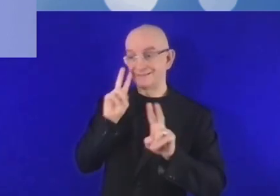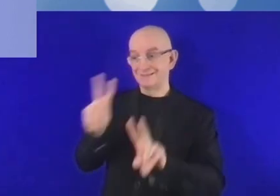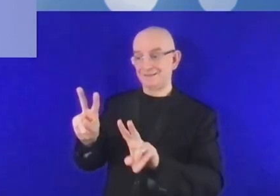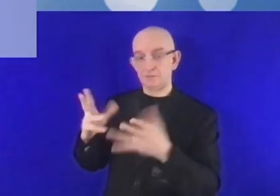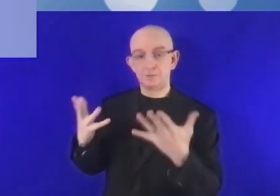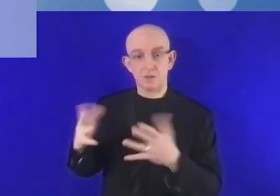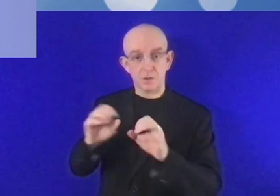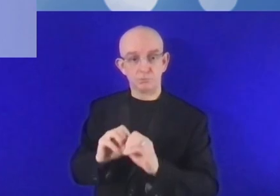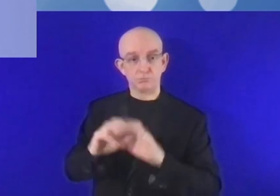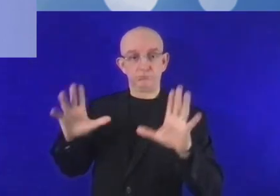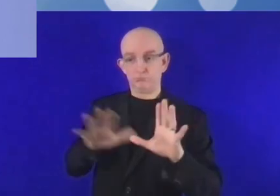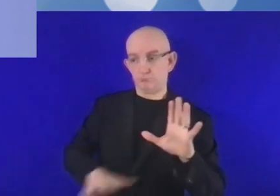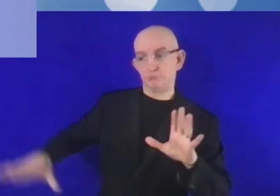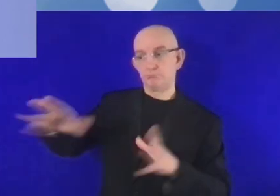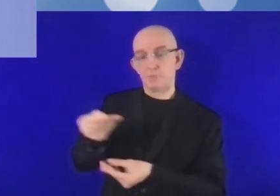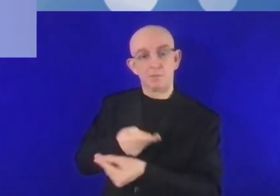perspective.